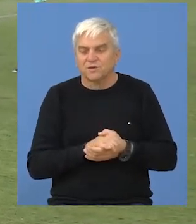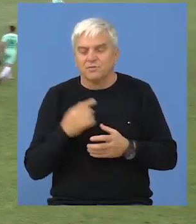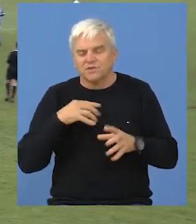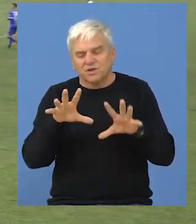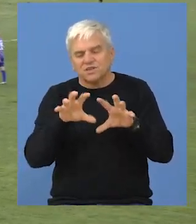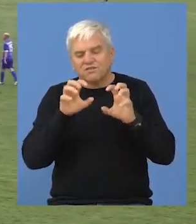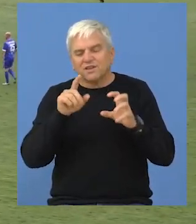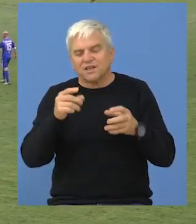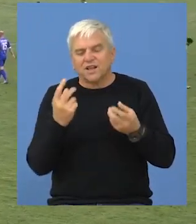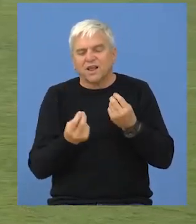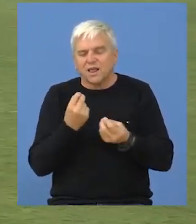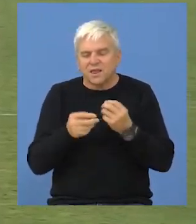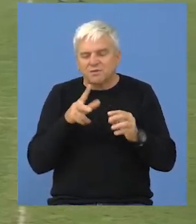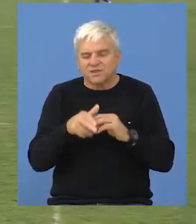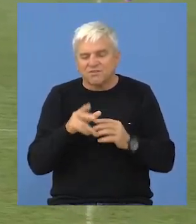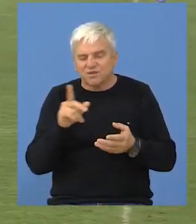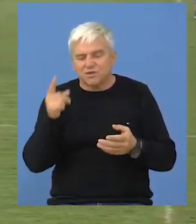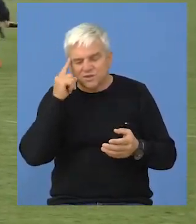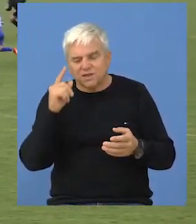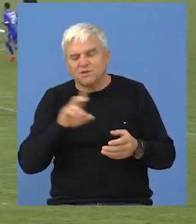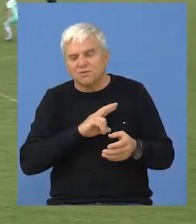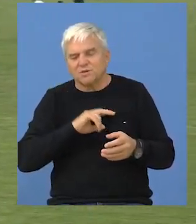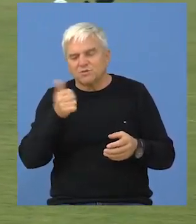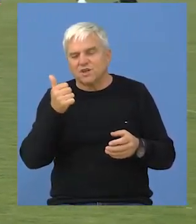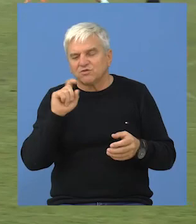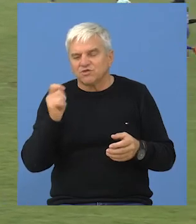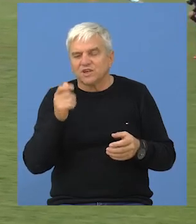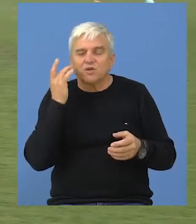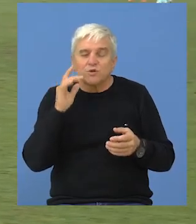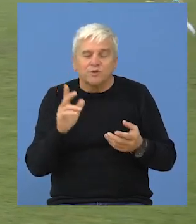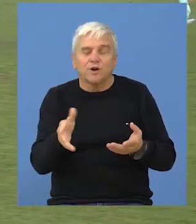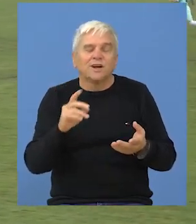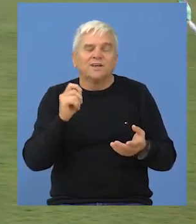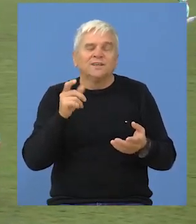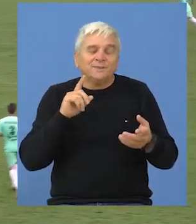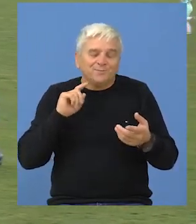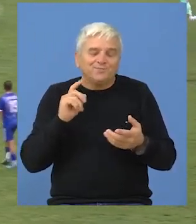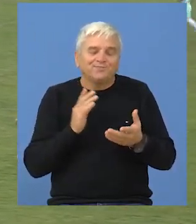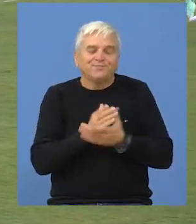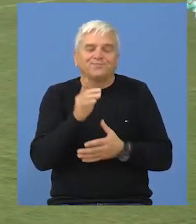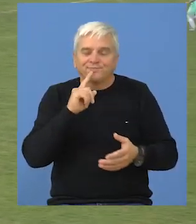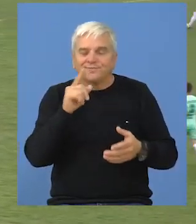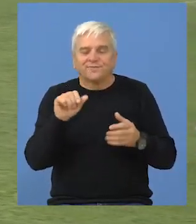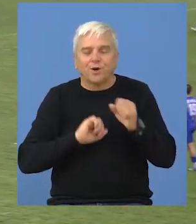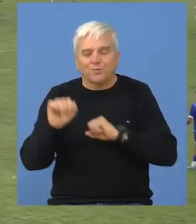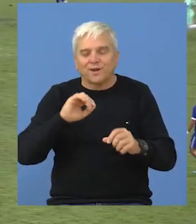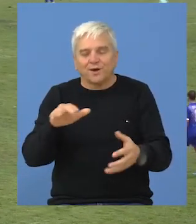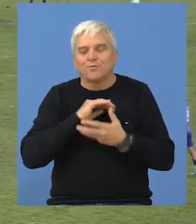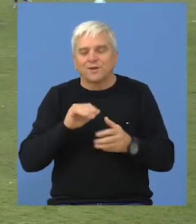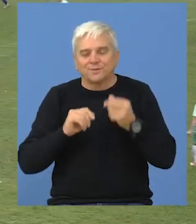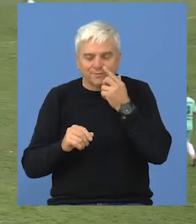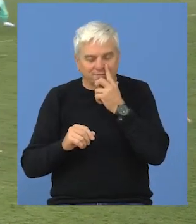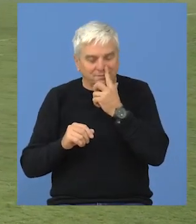shvatili utakmicu završenim. Imali smo još jednu idealnu priliku, međutim golman protivnika se